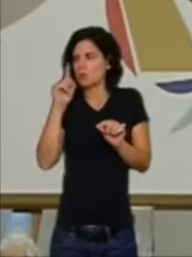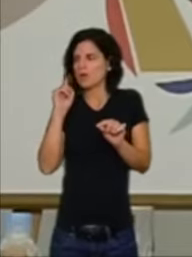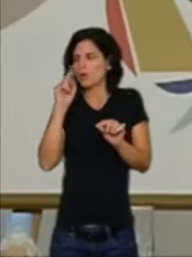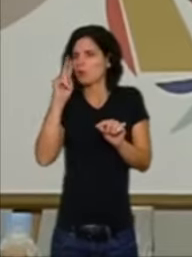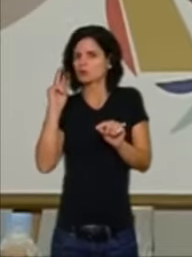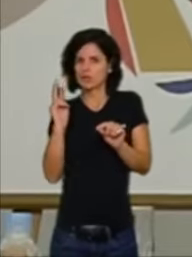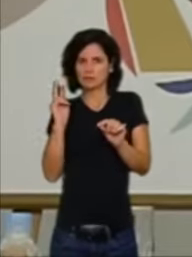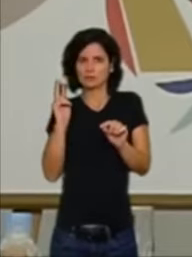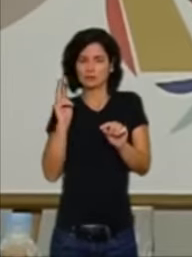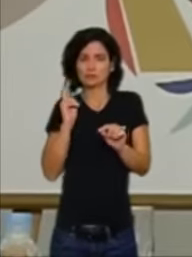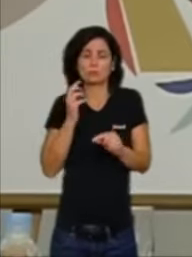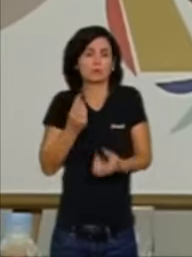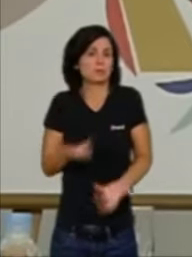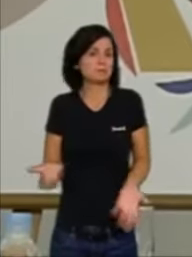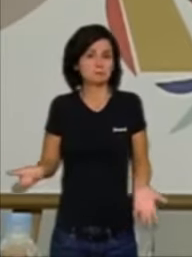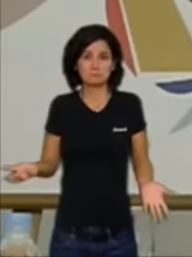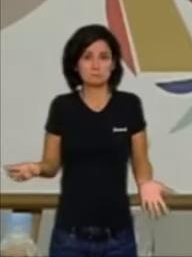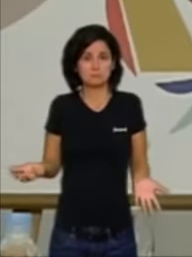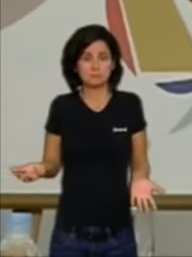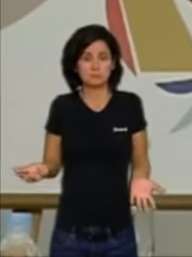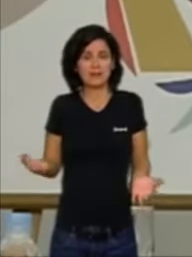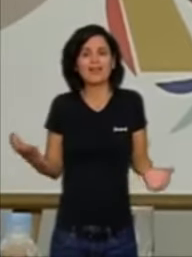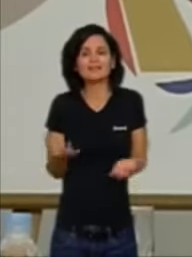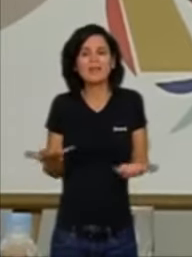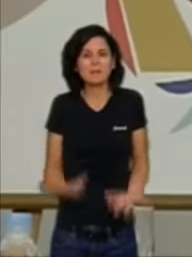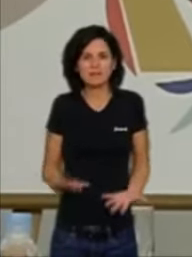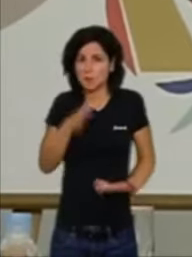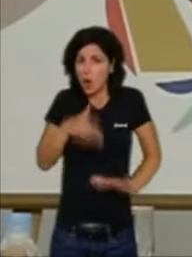Doncs bé, és una manifestació del que està passant.